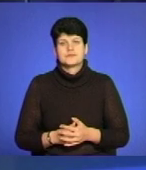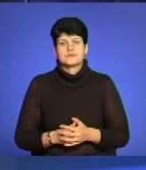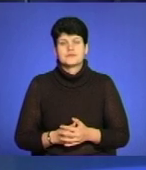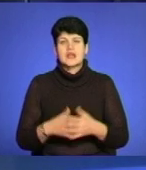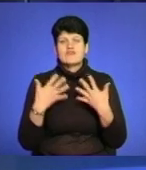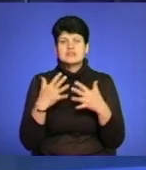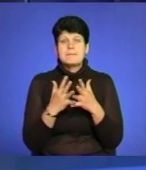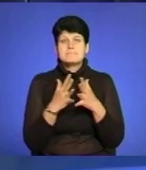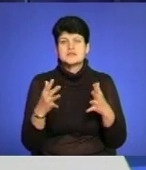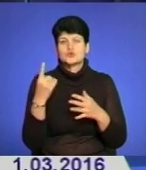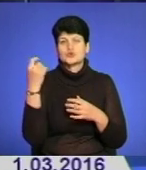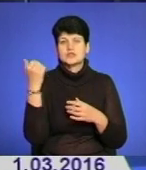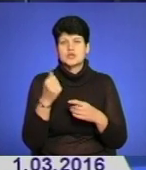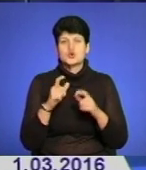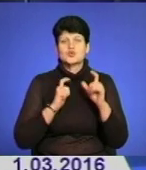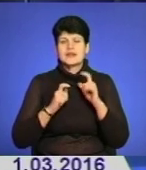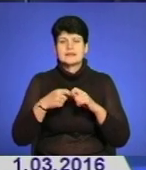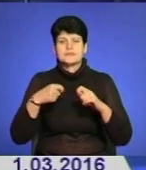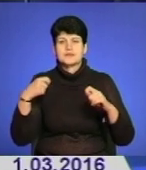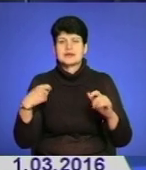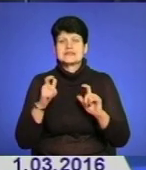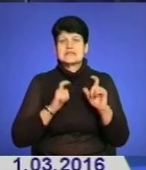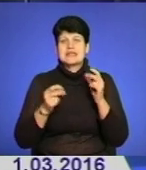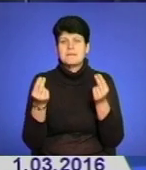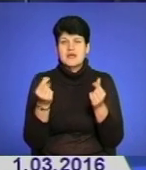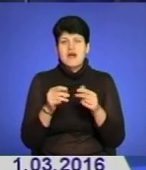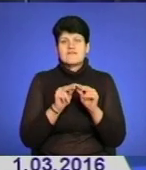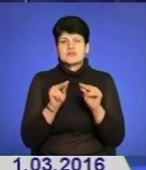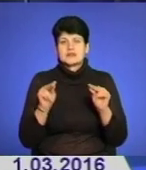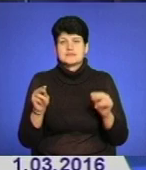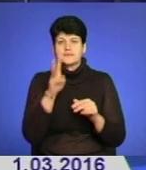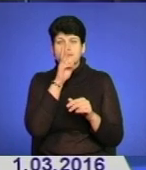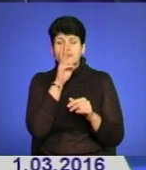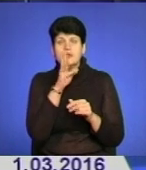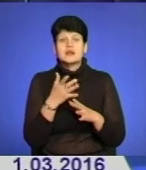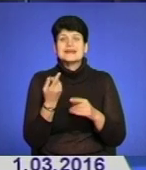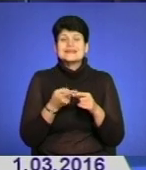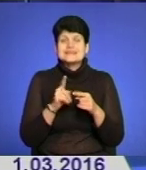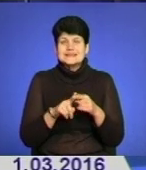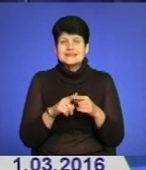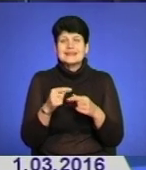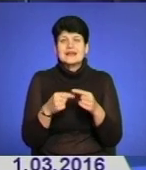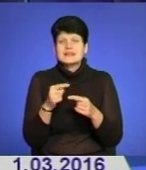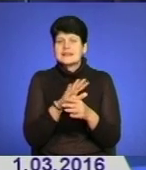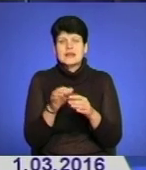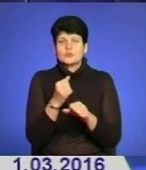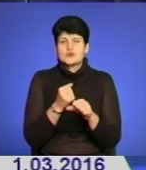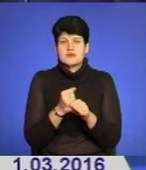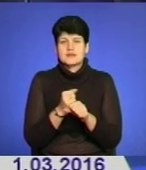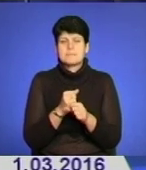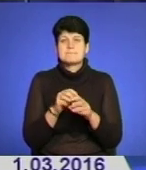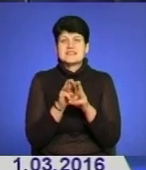Вже більше тижня студентам затримують стипендії, а викладачам – зарплати. Такі наслідки недопрацювання Міністерства фінансів України.